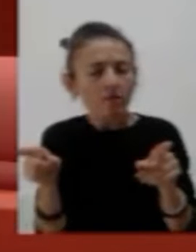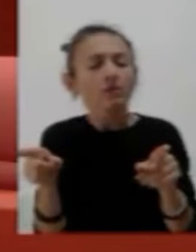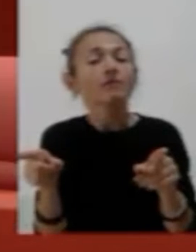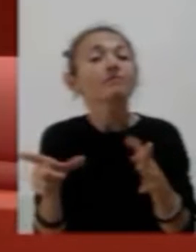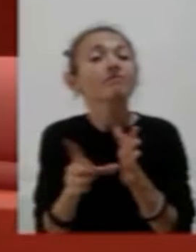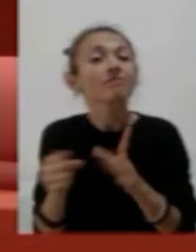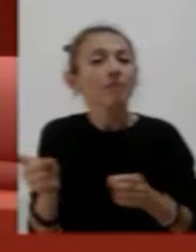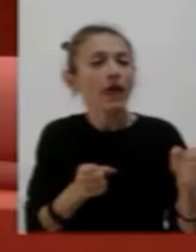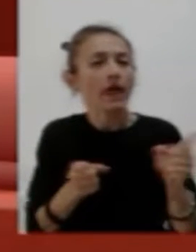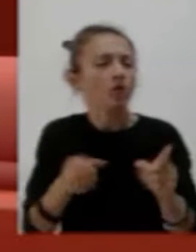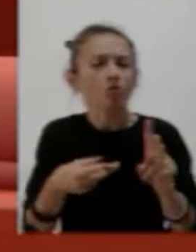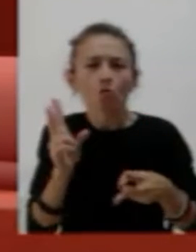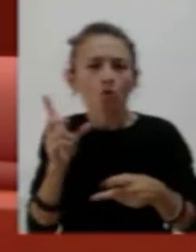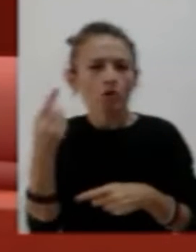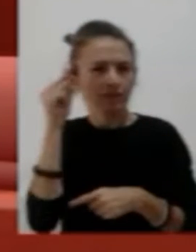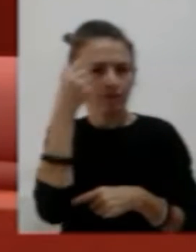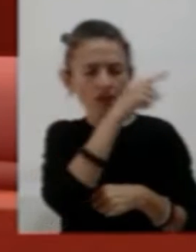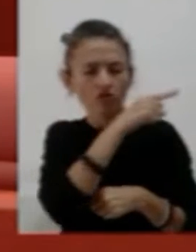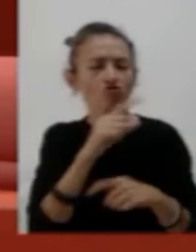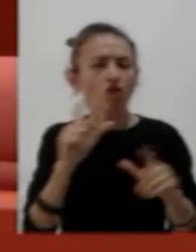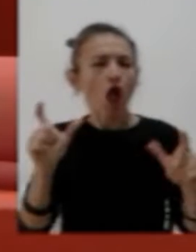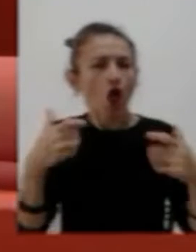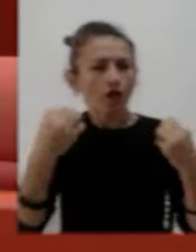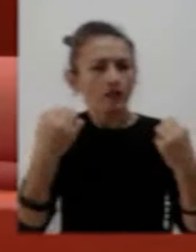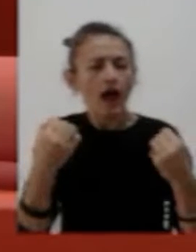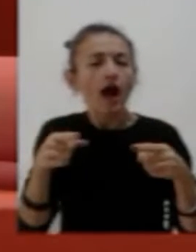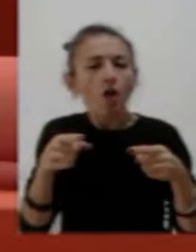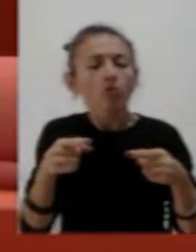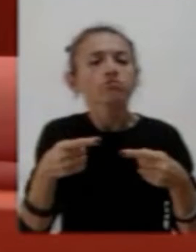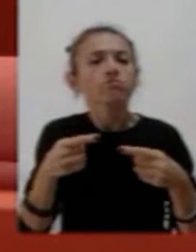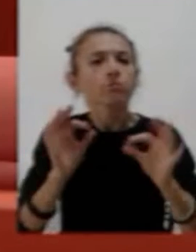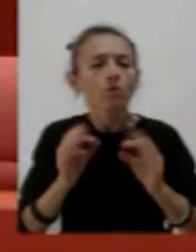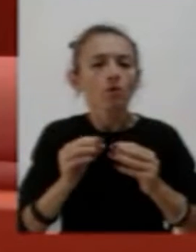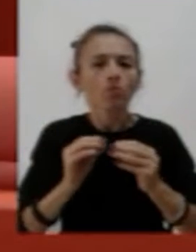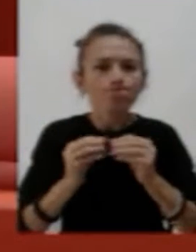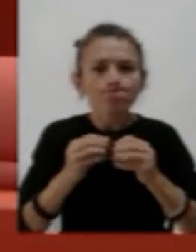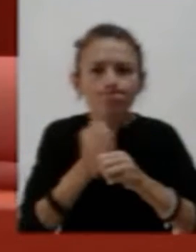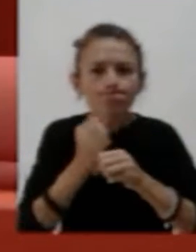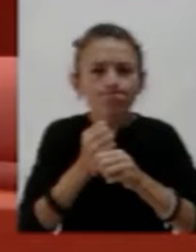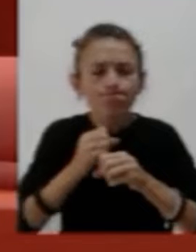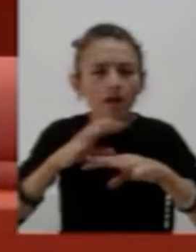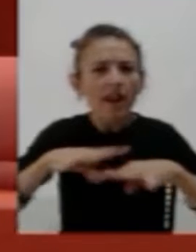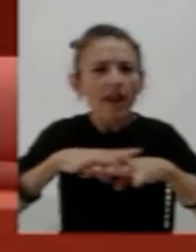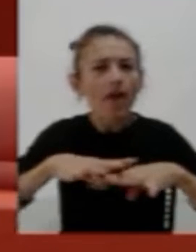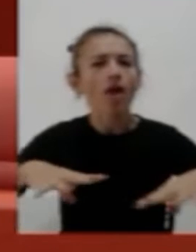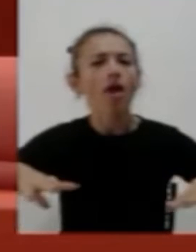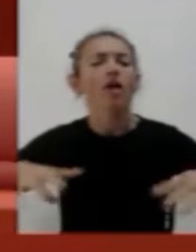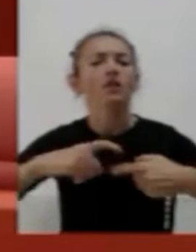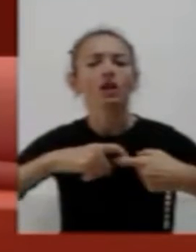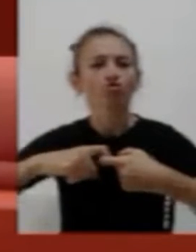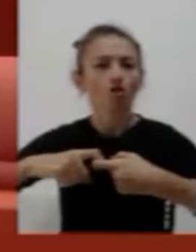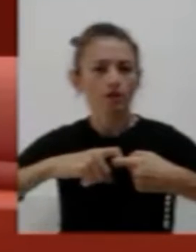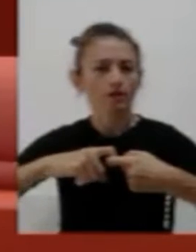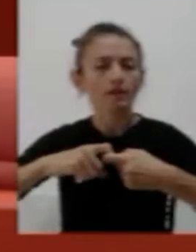una rete di solidarietà con la Croce Rossa italiana e altre associazioni umanitarie presenti sui vari